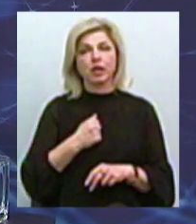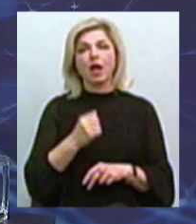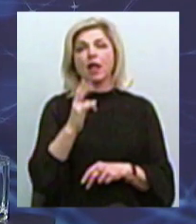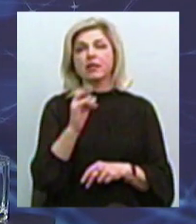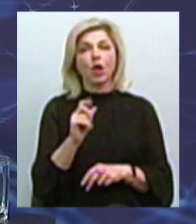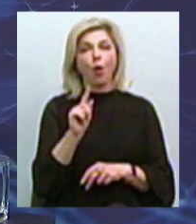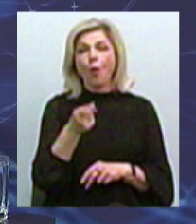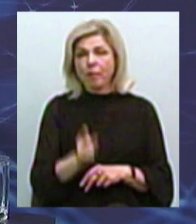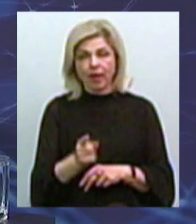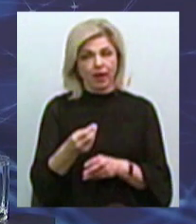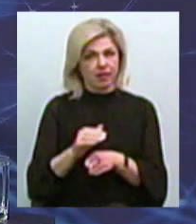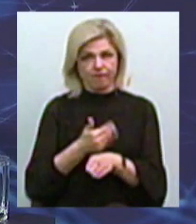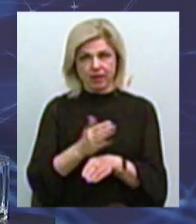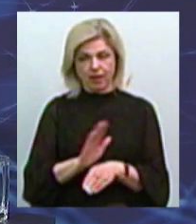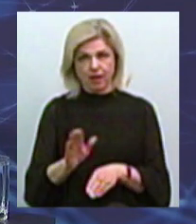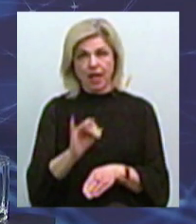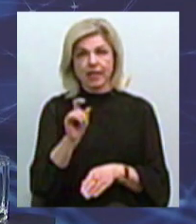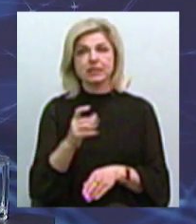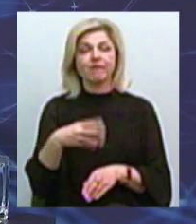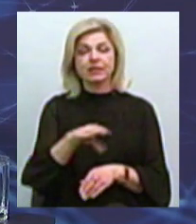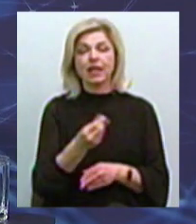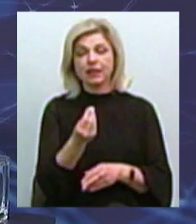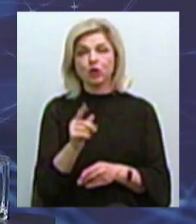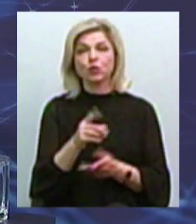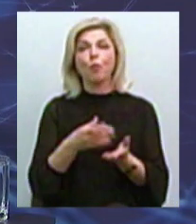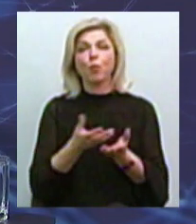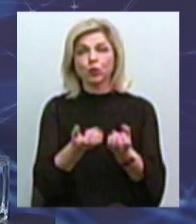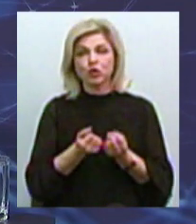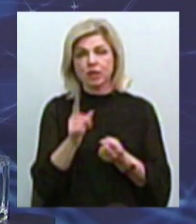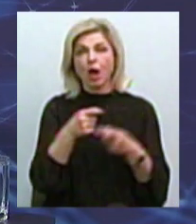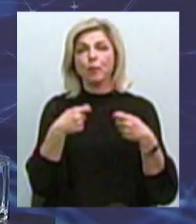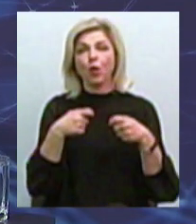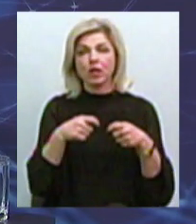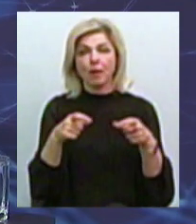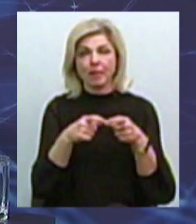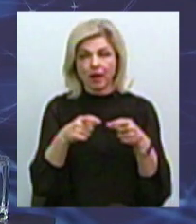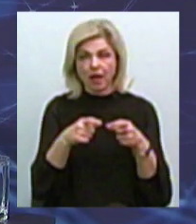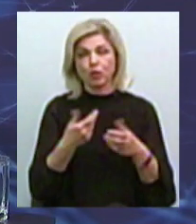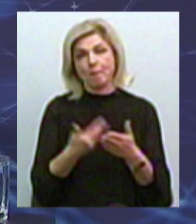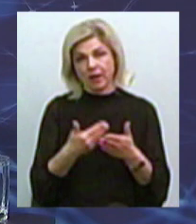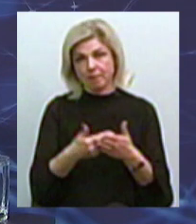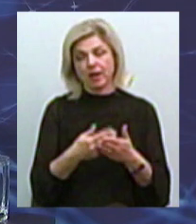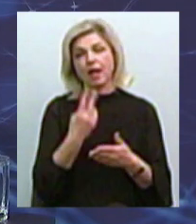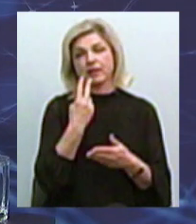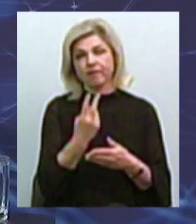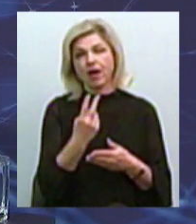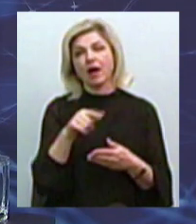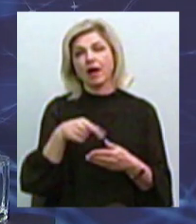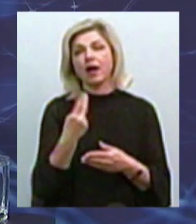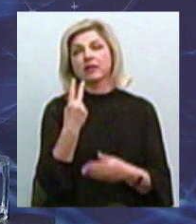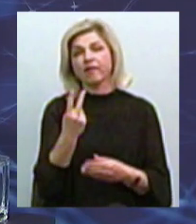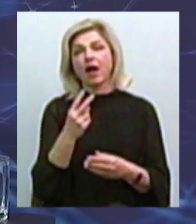на це не виділяється. Тих средств, які ми получаємо за продажу билетів, за продажу билетів, це 2,2